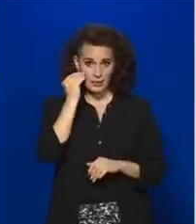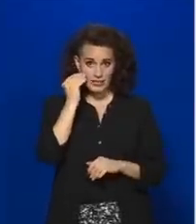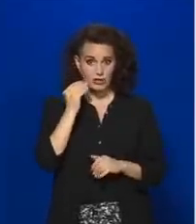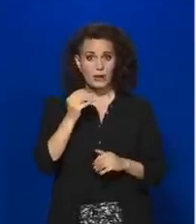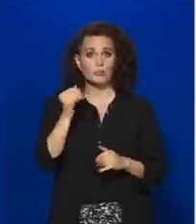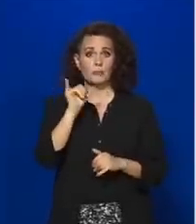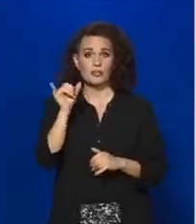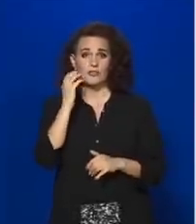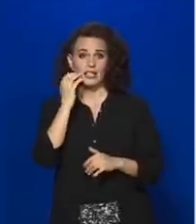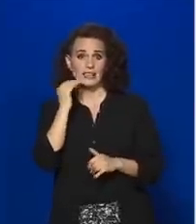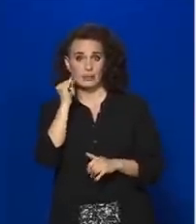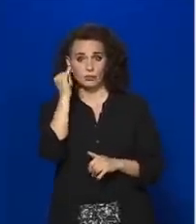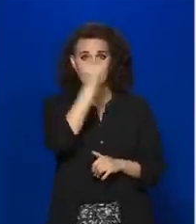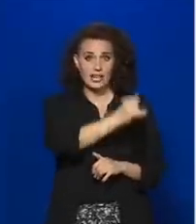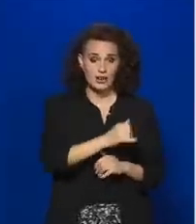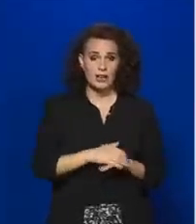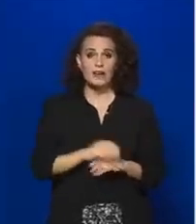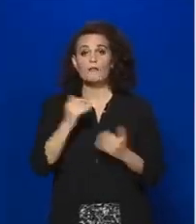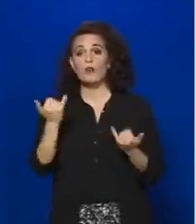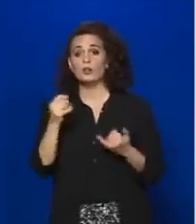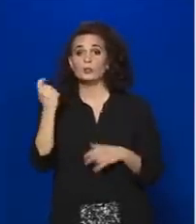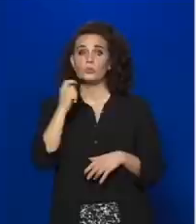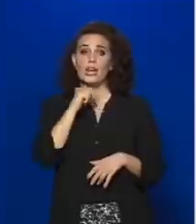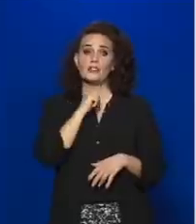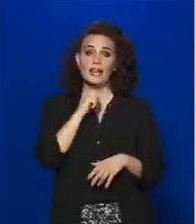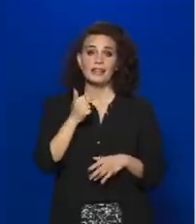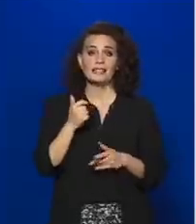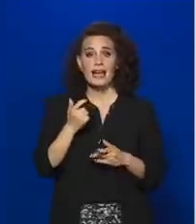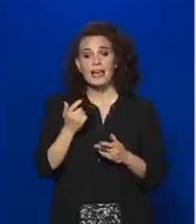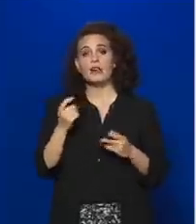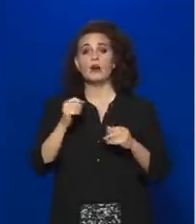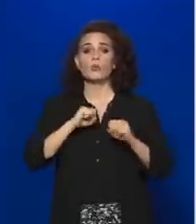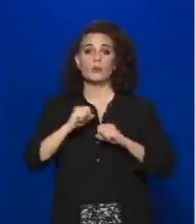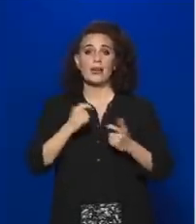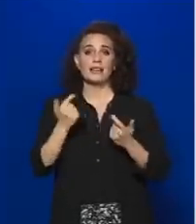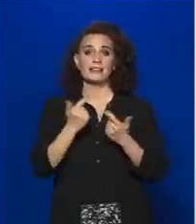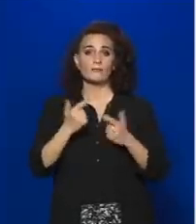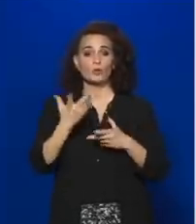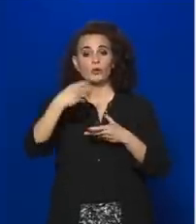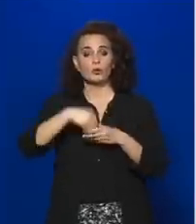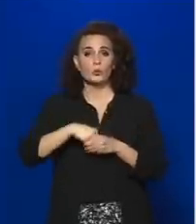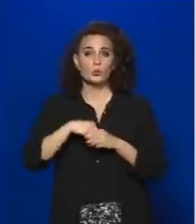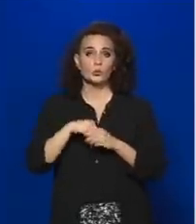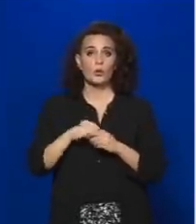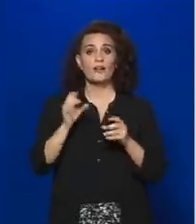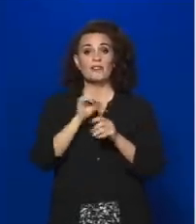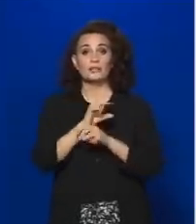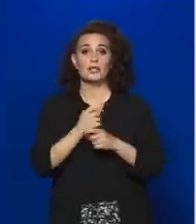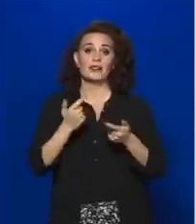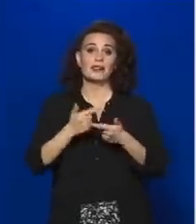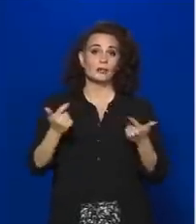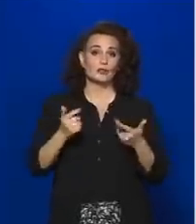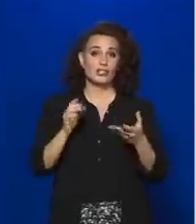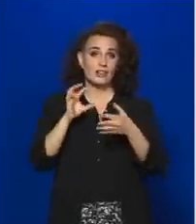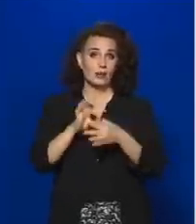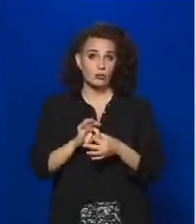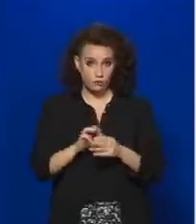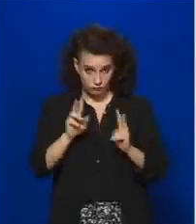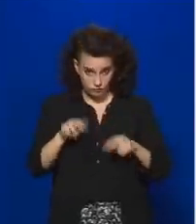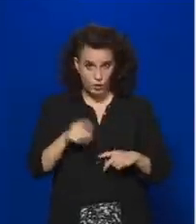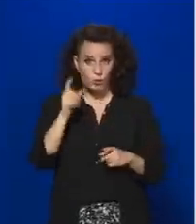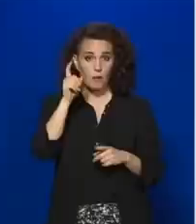valamint Gulyás Gergely kielentése a kormányifón tartózkodók fertőzési és fertőződési lehetőségéről szintén